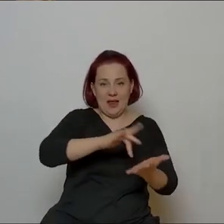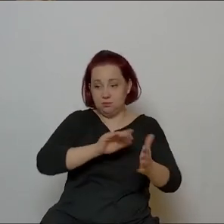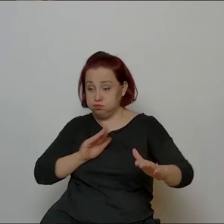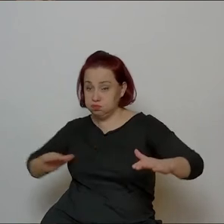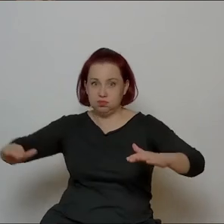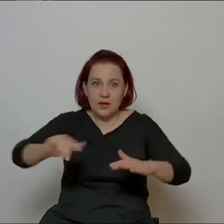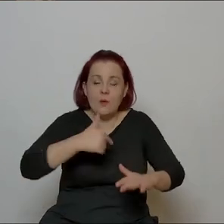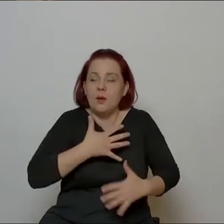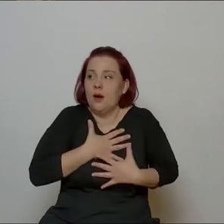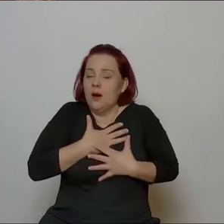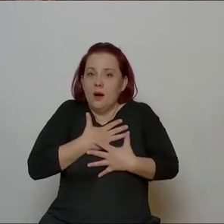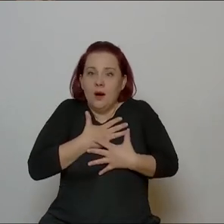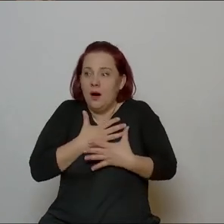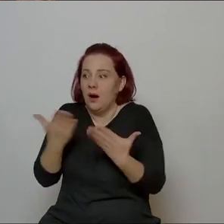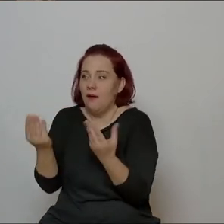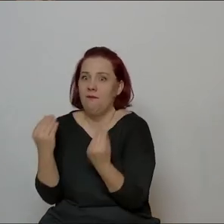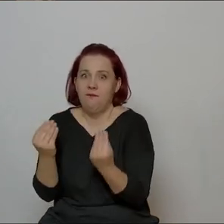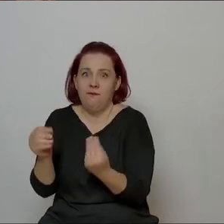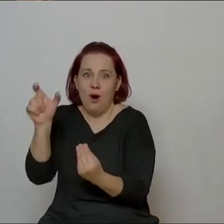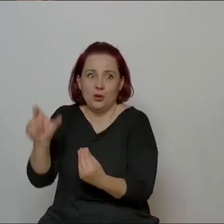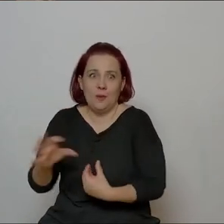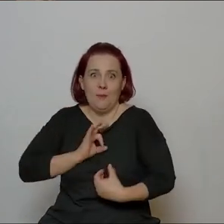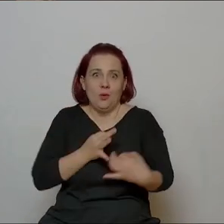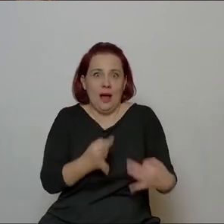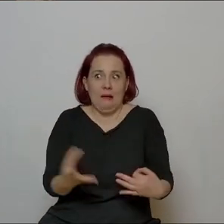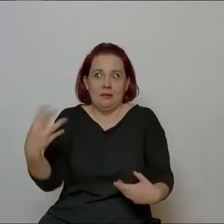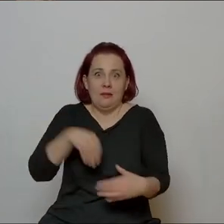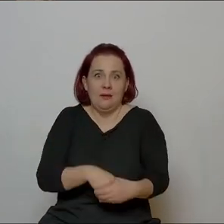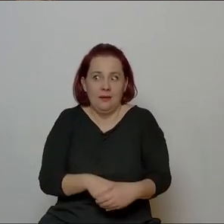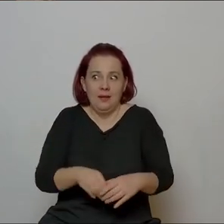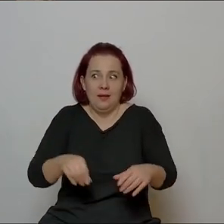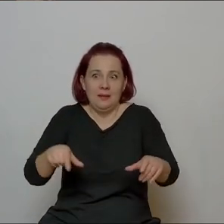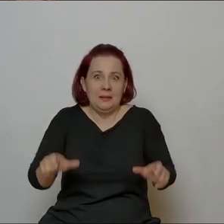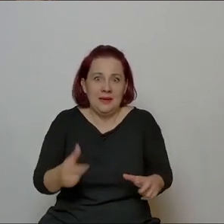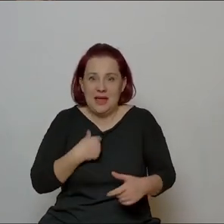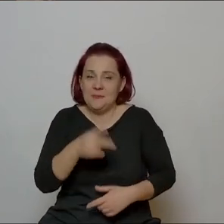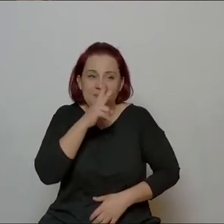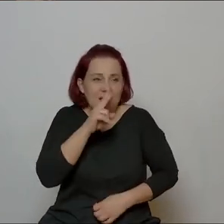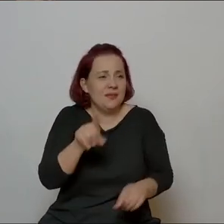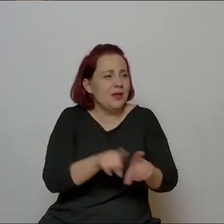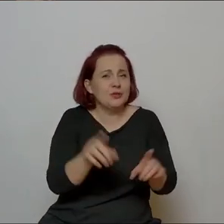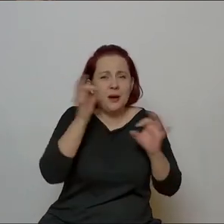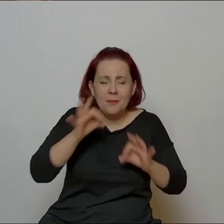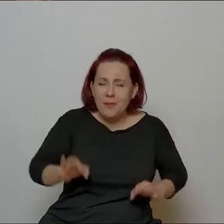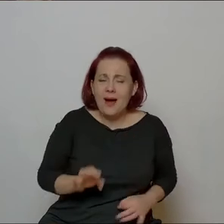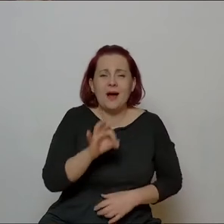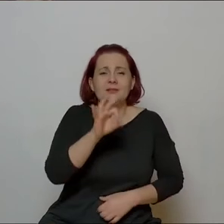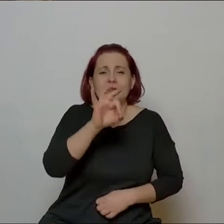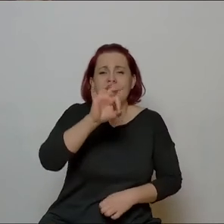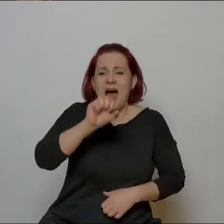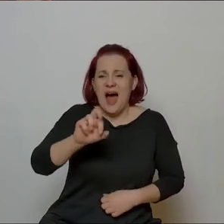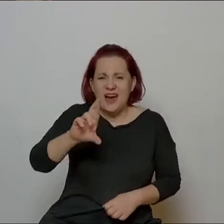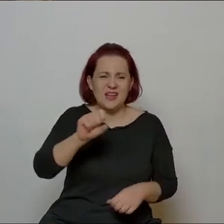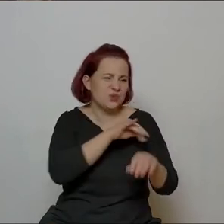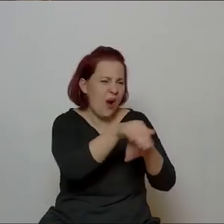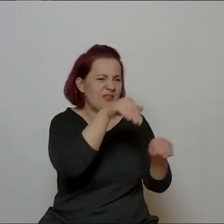wiozła tak wielkiego człowieka i tak wielkiego artystę. Ja, którą widziałam przecież i Martę Archerich, i Poliniego, i kogoś tam wybitnych